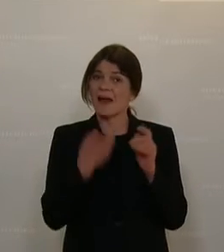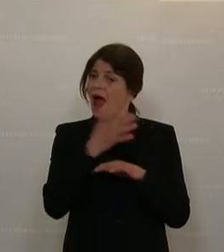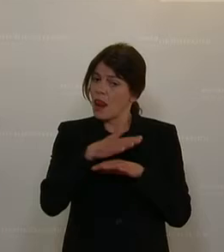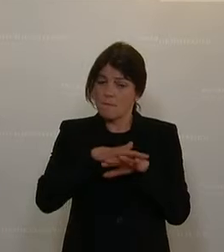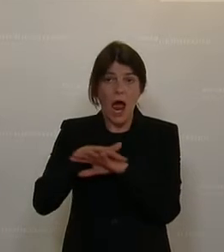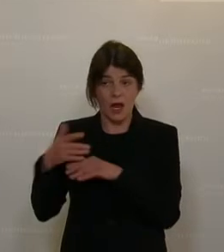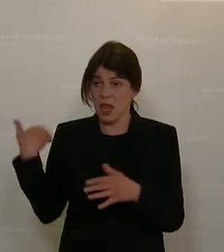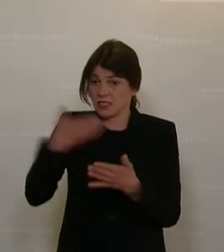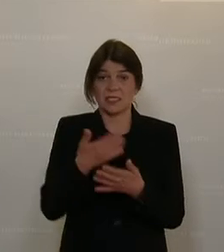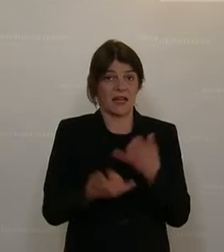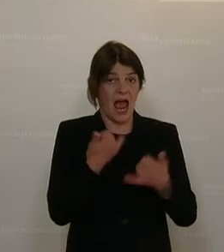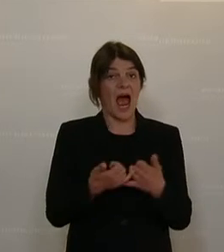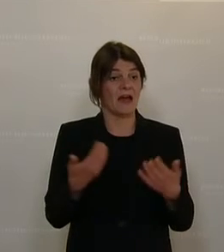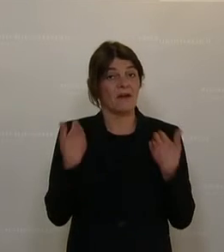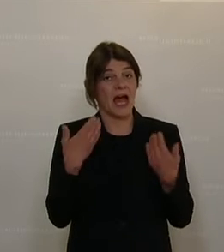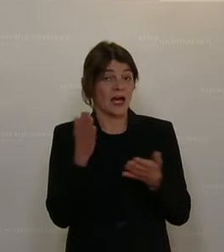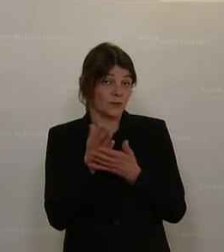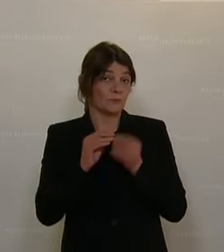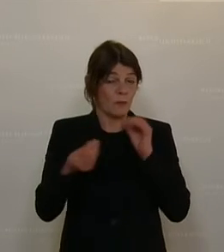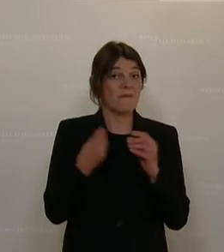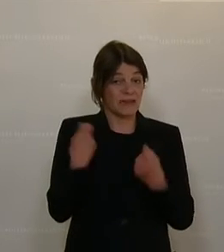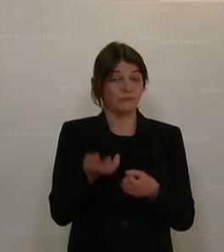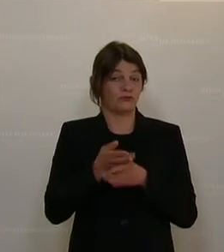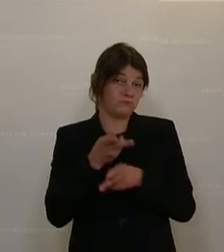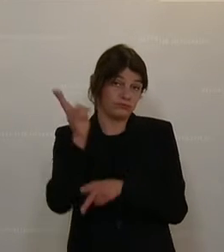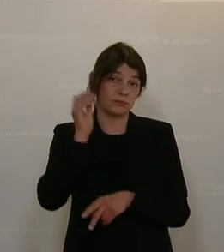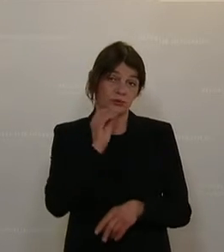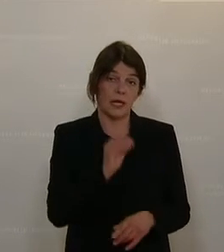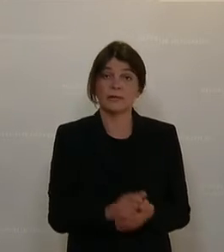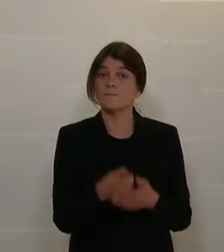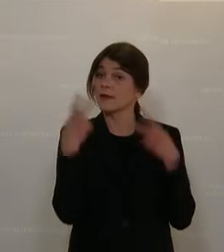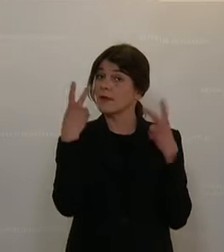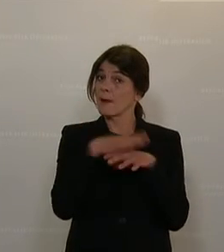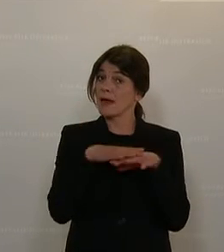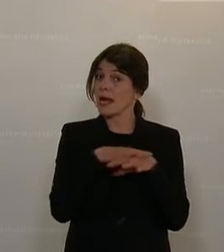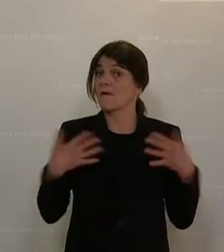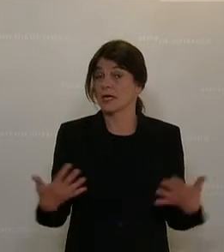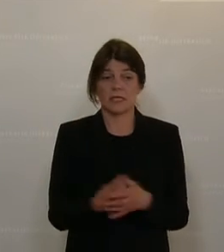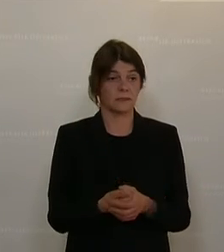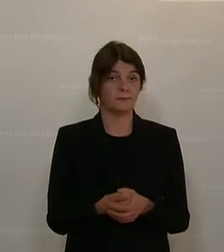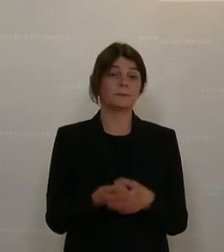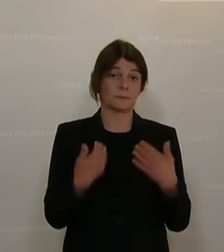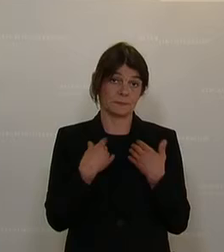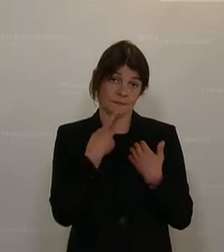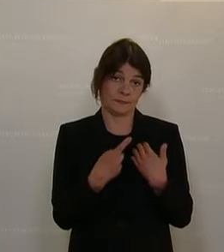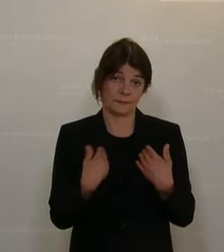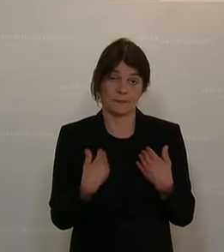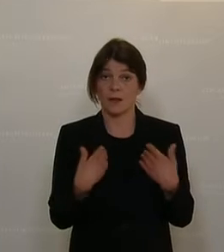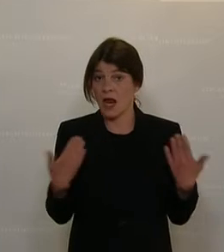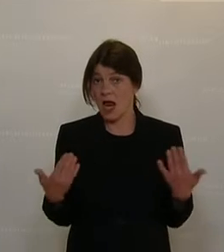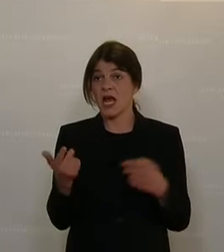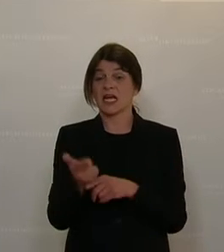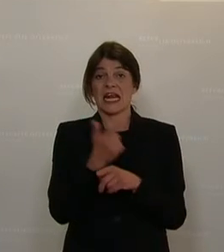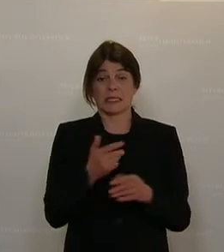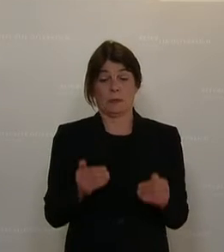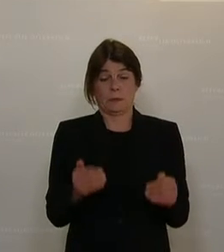auch in den letzten Jahren bereits Beschwerden und Beschwerdefälle gemacht haben. Der wesentliche Bereich ist sicherlich der, dass ich sage, dass die